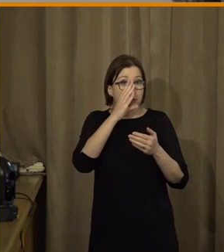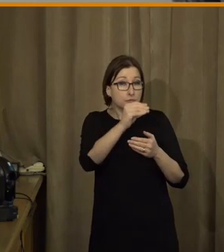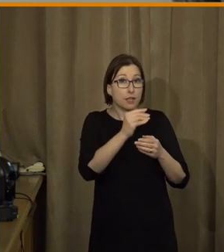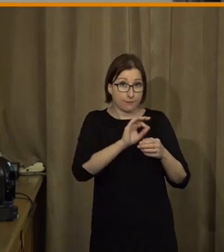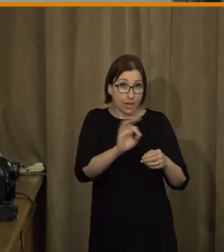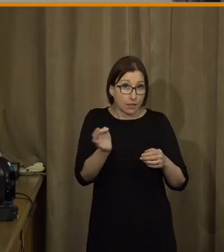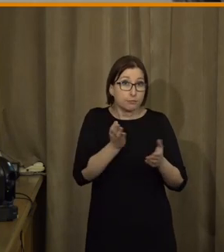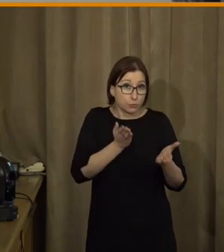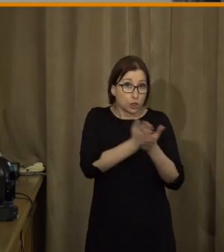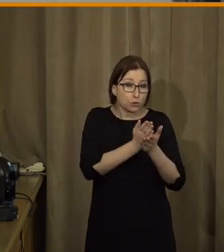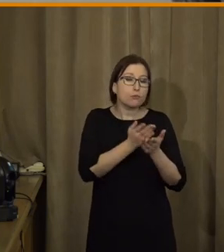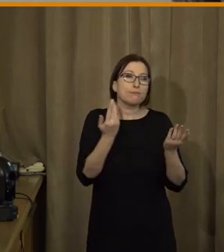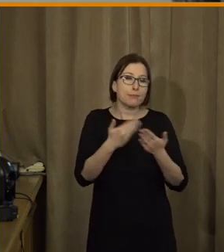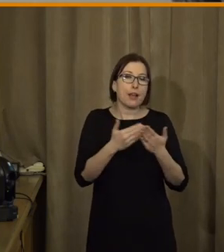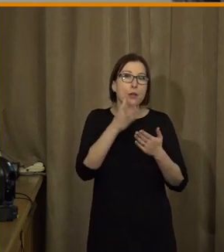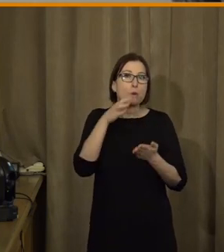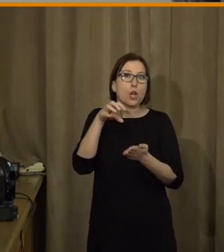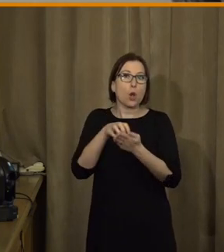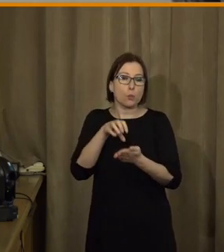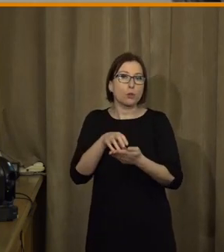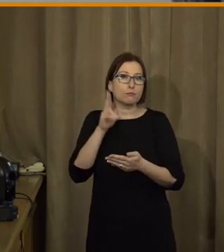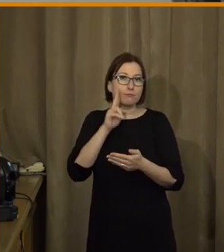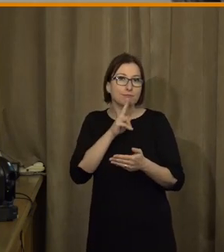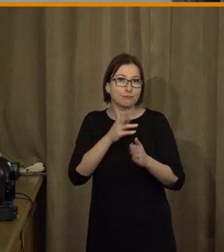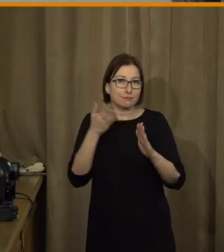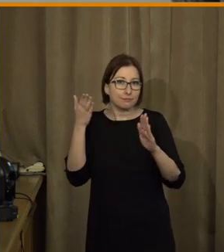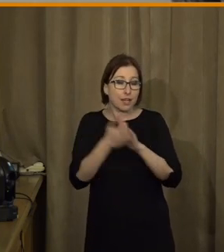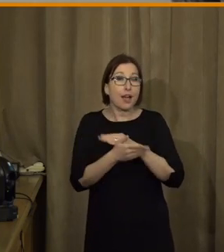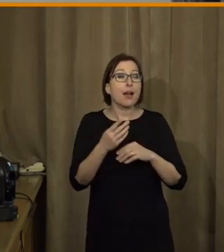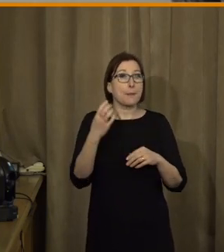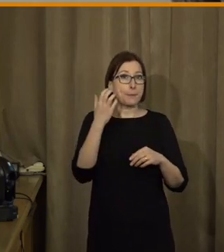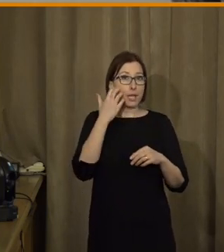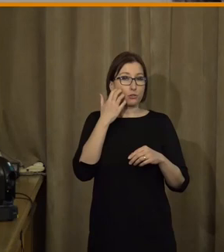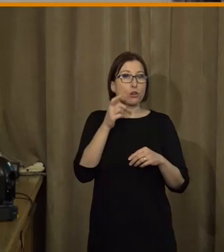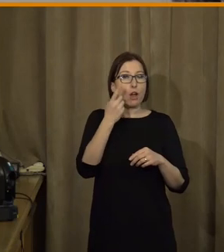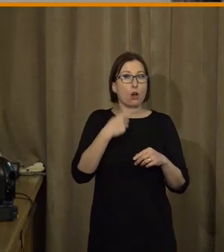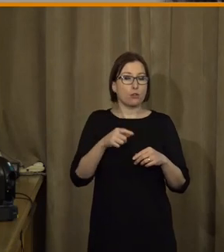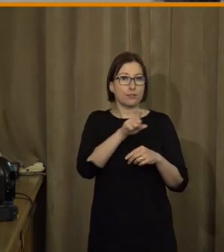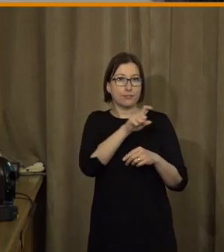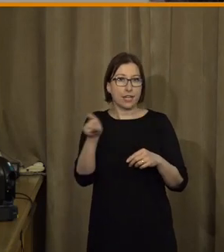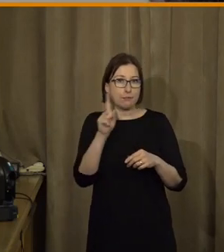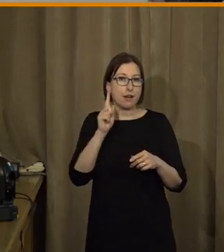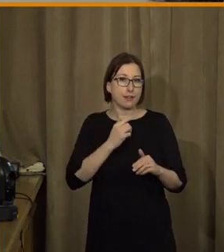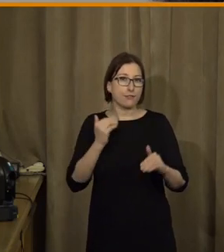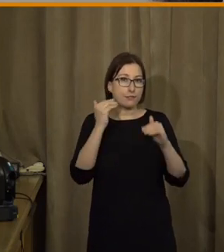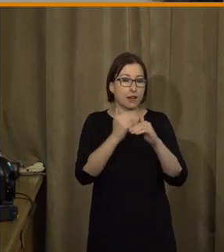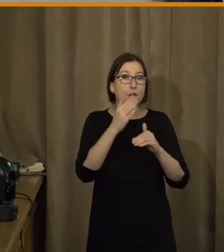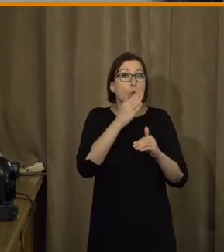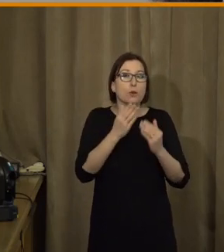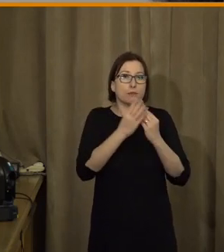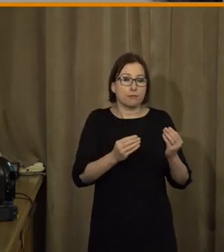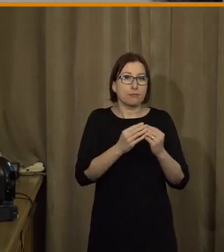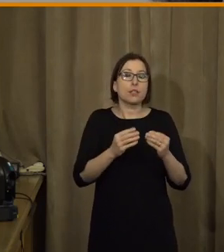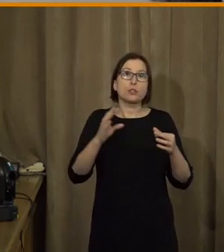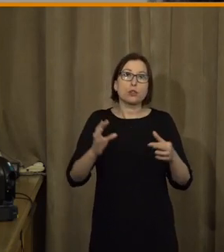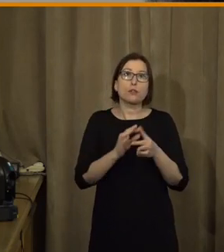právě pohledem opravdu z komunity samotné. A Kateřina Pešková se společnosti Deaf Friendly nám také